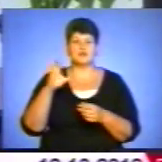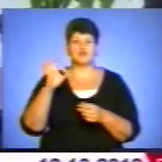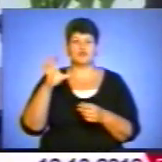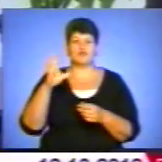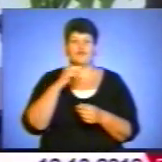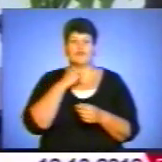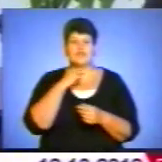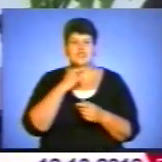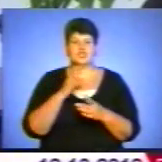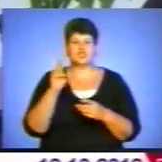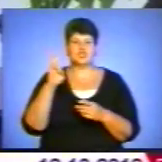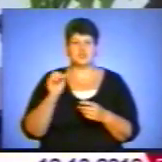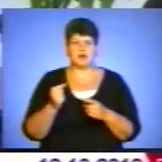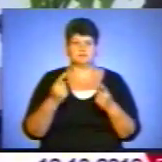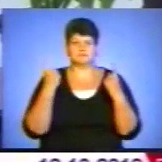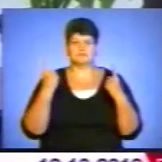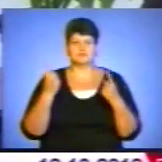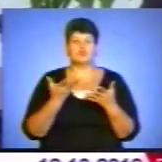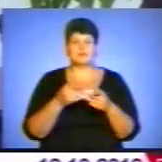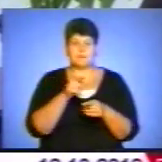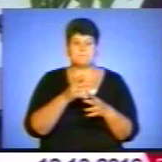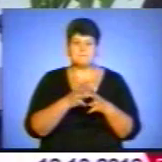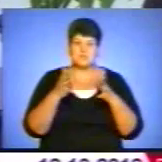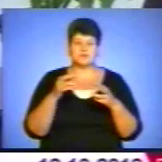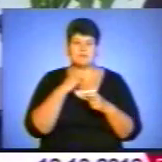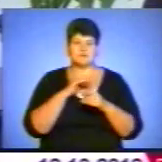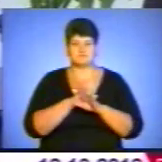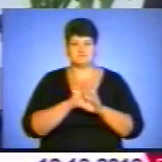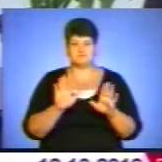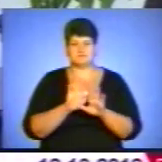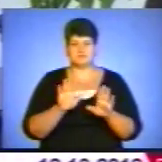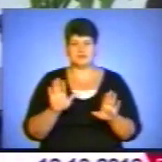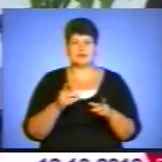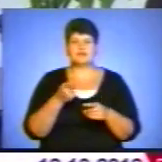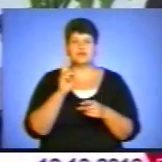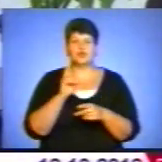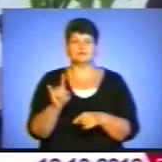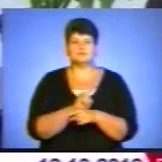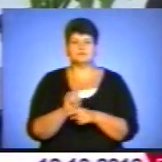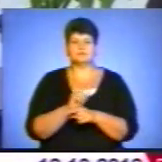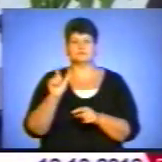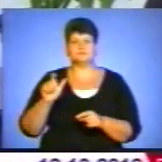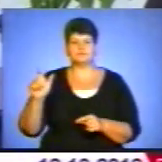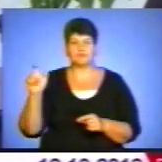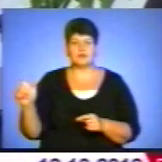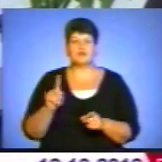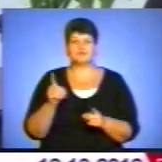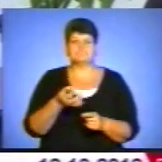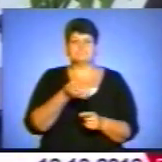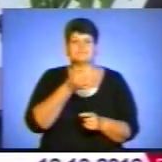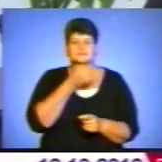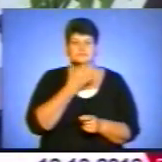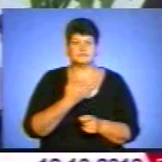в ній? Більше м'яса? Ні. От ці, які вводять в оману, скажімо, споживача, що приваблює